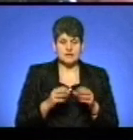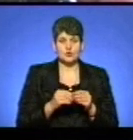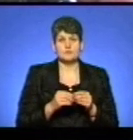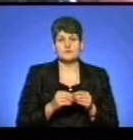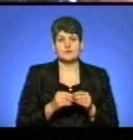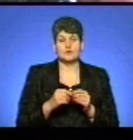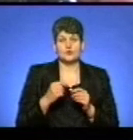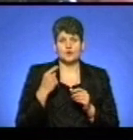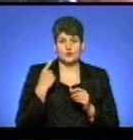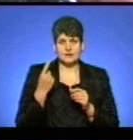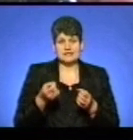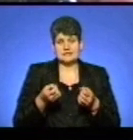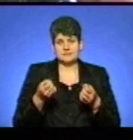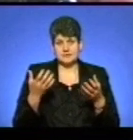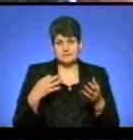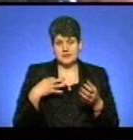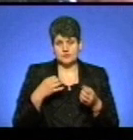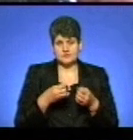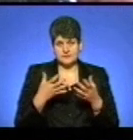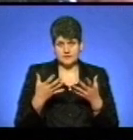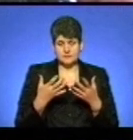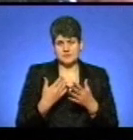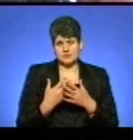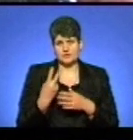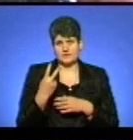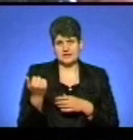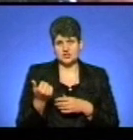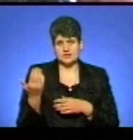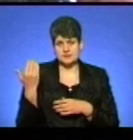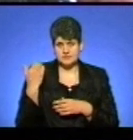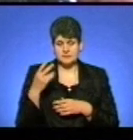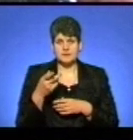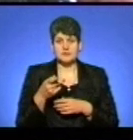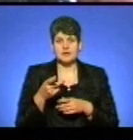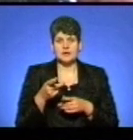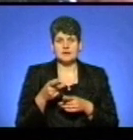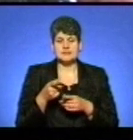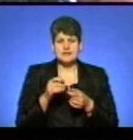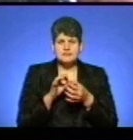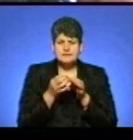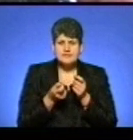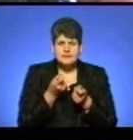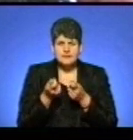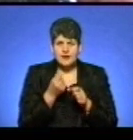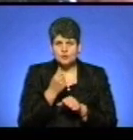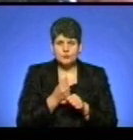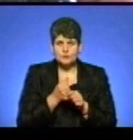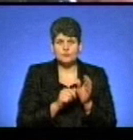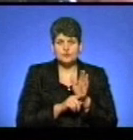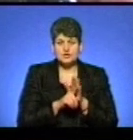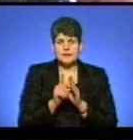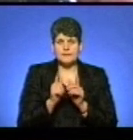білого світла. І ось буквально два тижні тому ми почали це більше детально опрацьовувати, почали